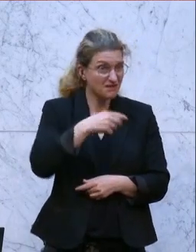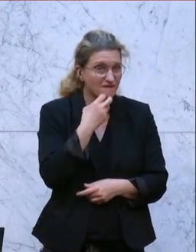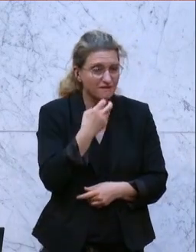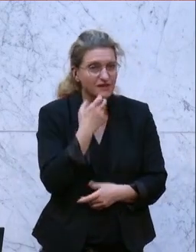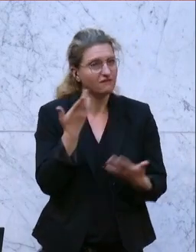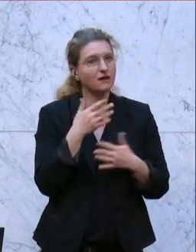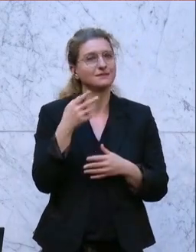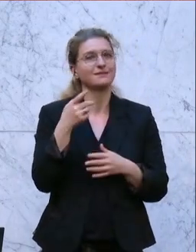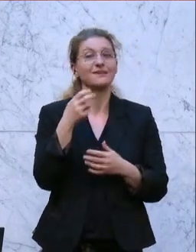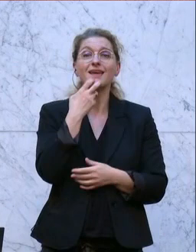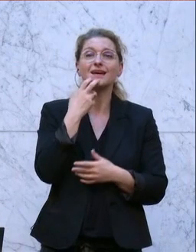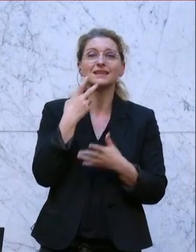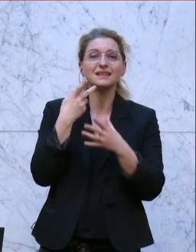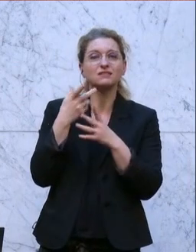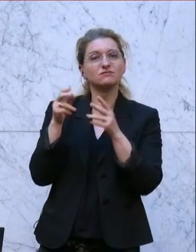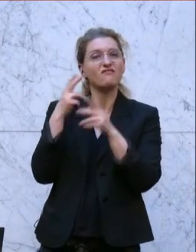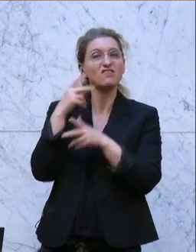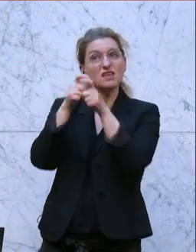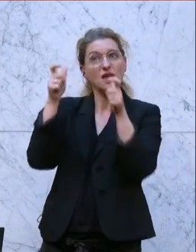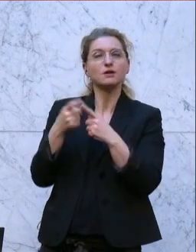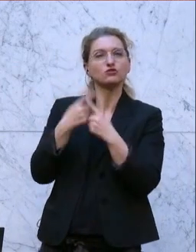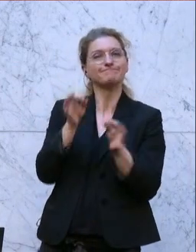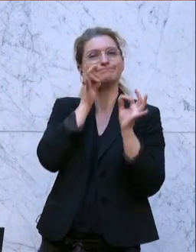dass Energiekonzerne Bestens verdienen.